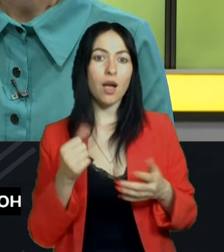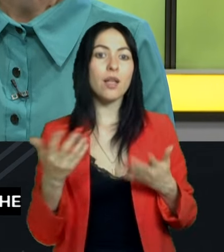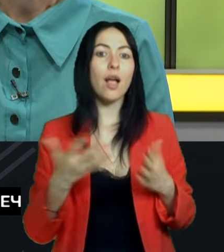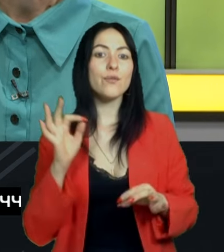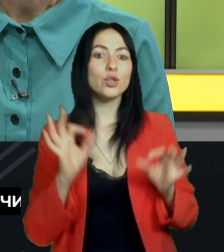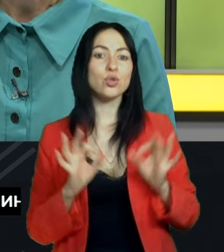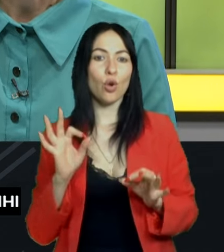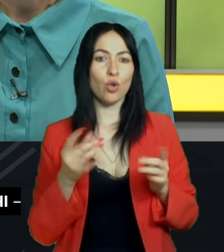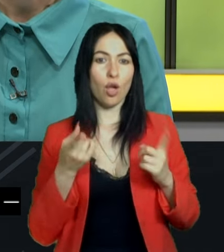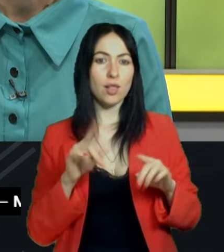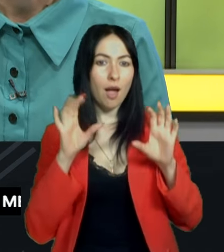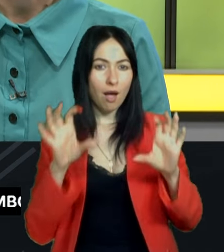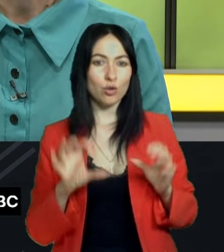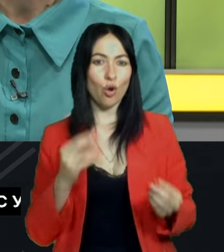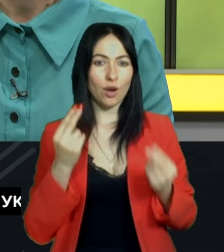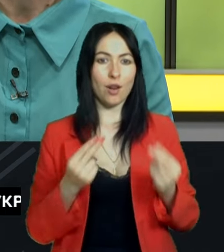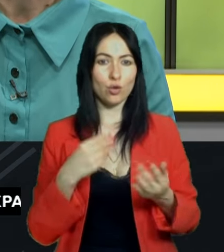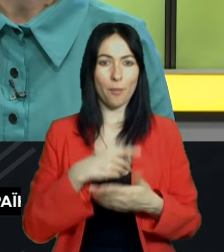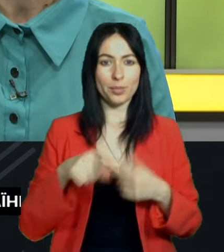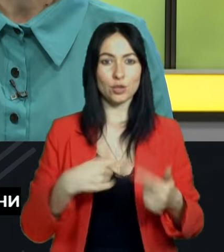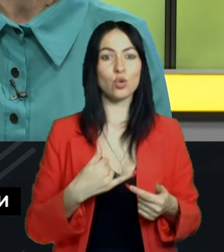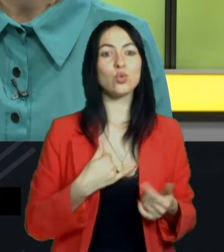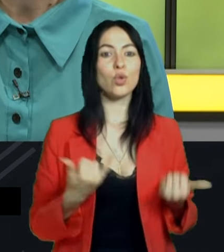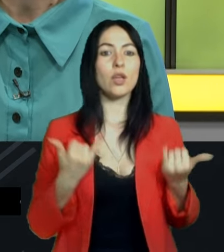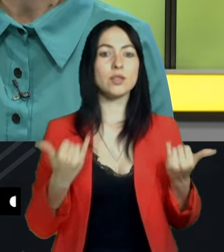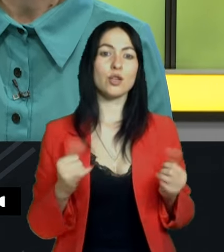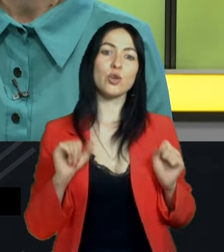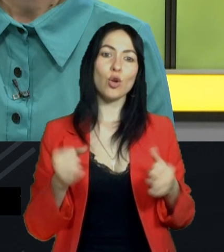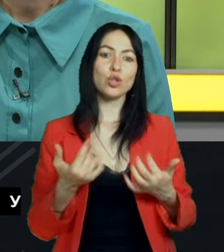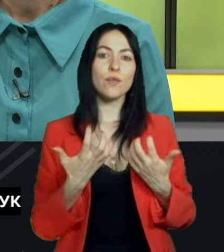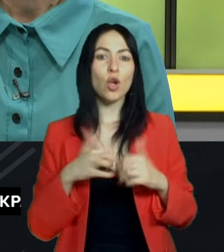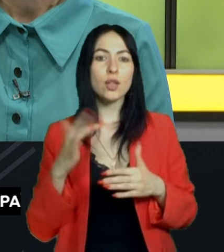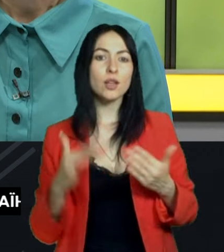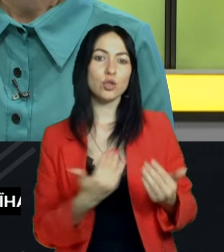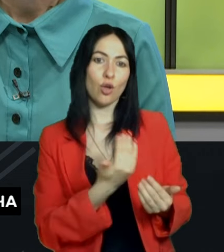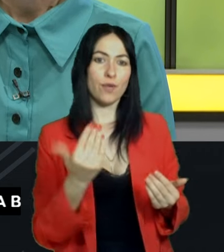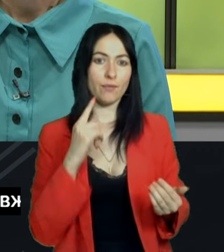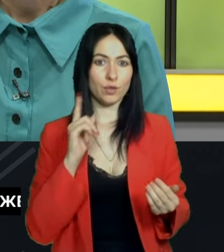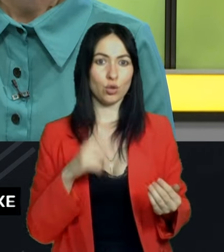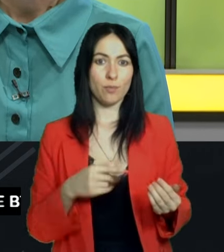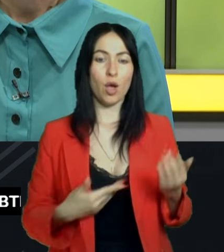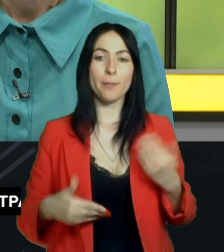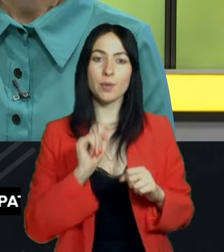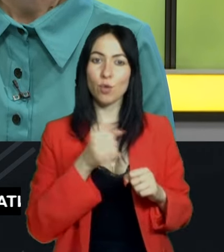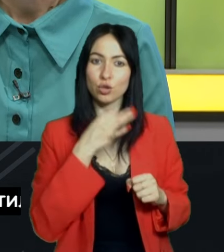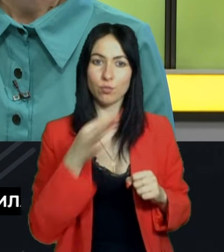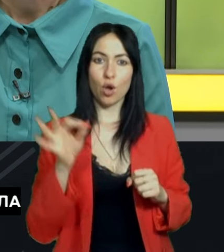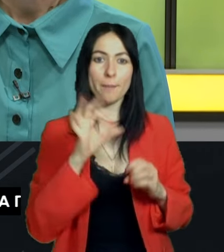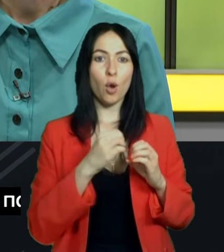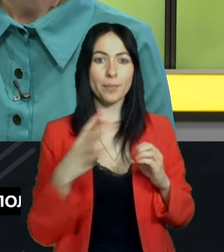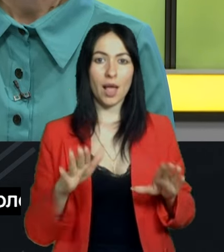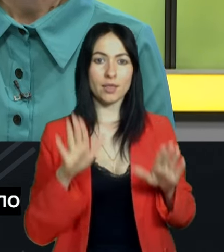грального бізнесу в нас зараз? Чи можливо кількість вам відома? Ми можемо сказати про 15 суб'єктів